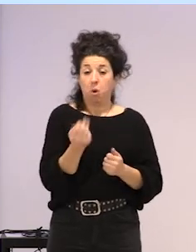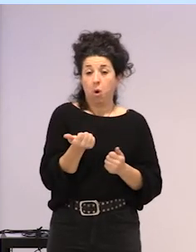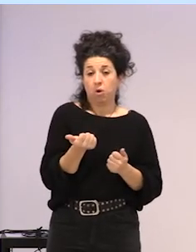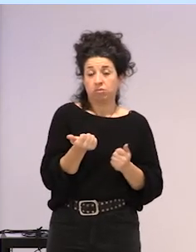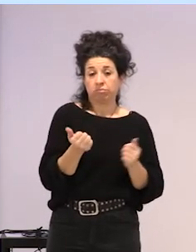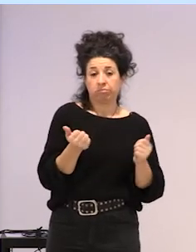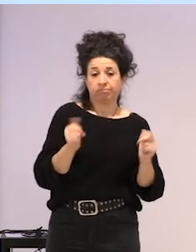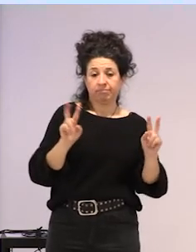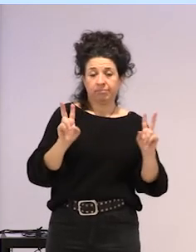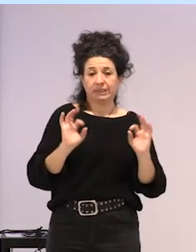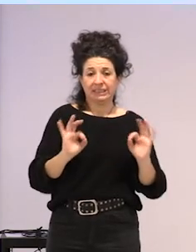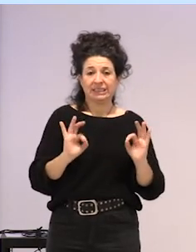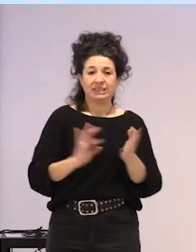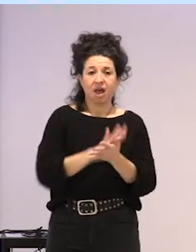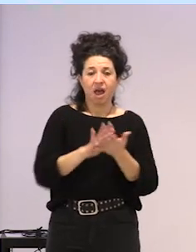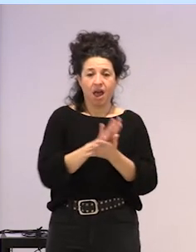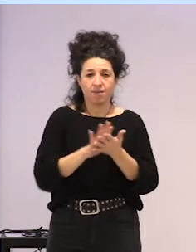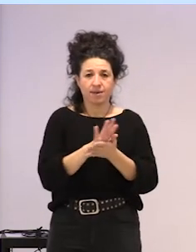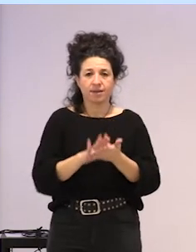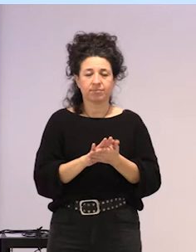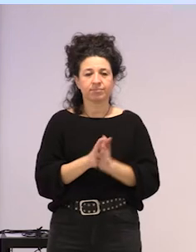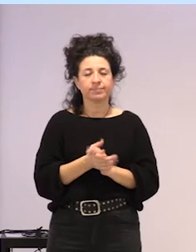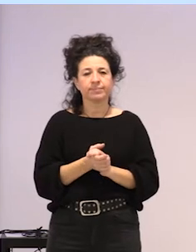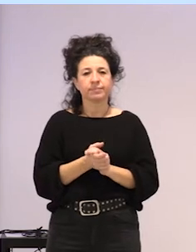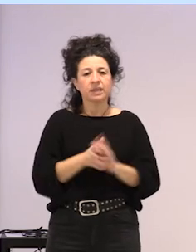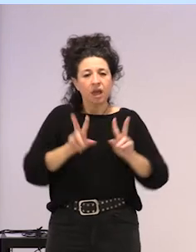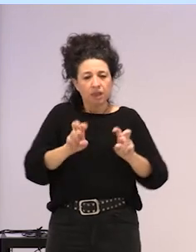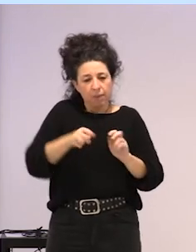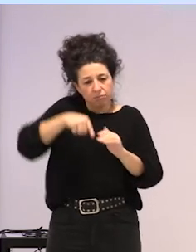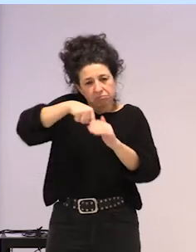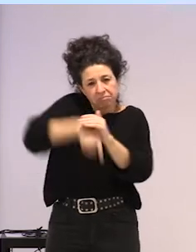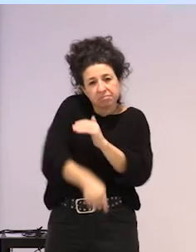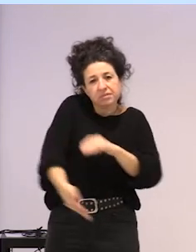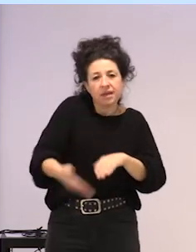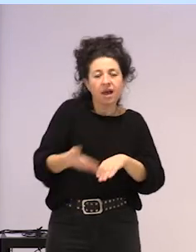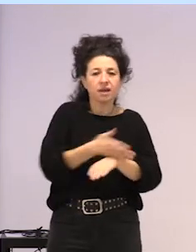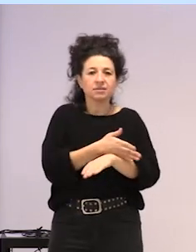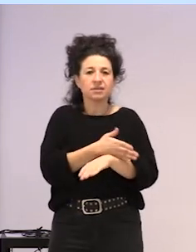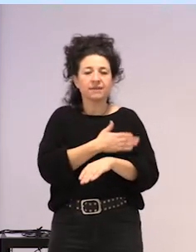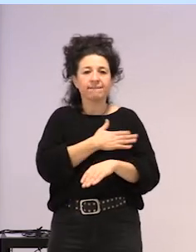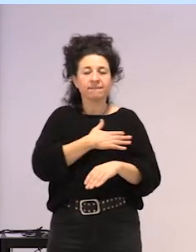itzegitea, suposatzen du. Gaian, sartu aurretik, bai,